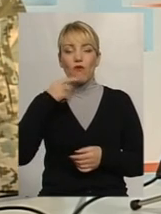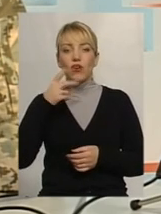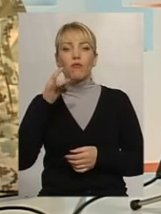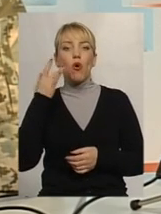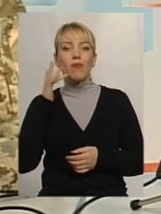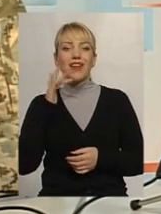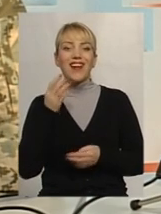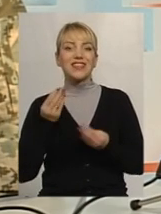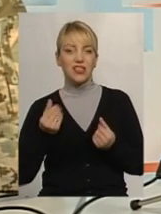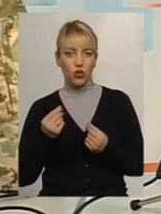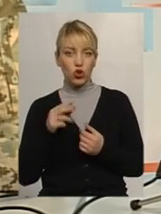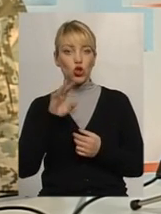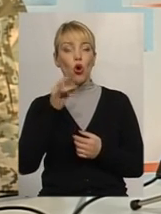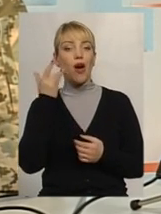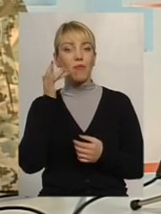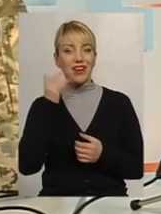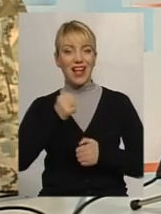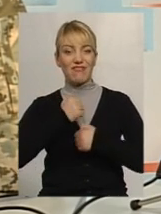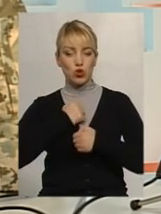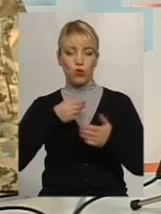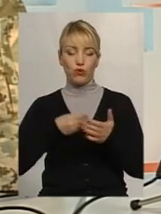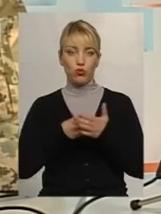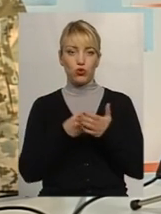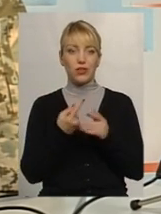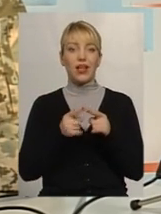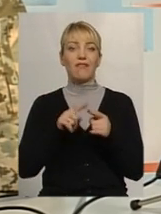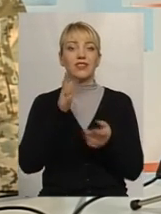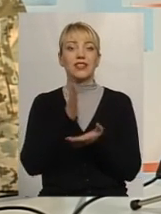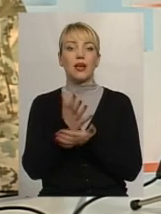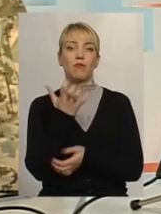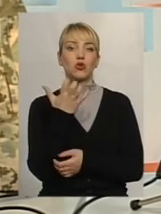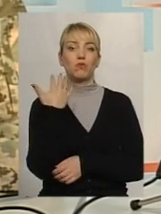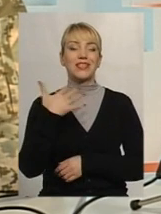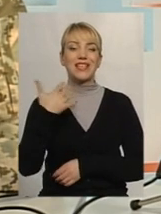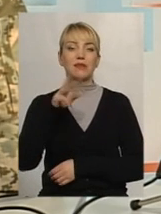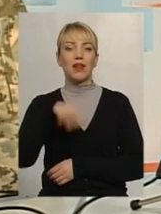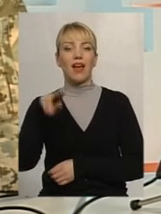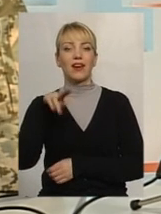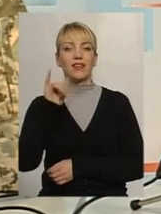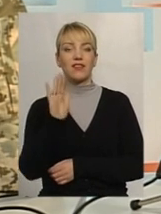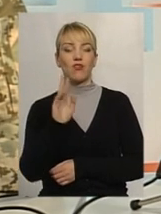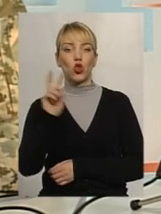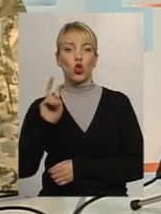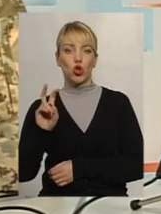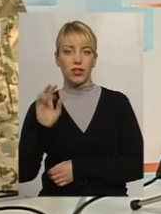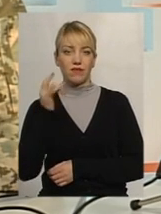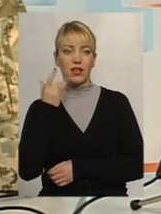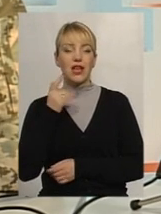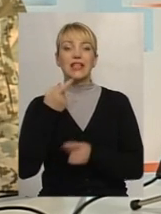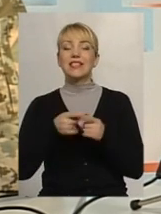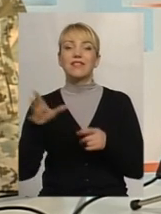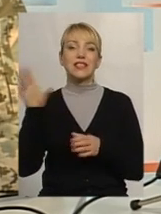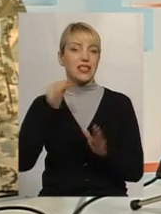військовий бюджет, а він складає 500-550 мільярдів доларів на рік, він йде на Сполучені Штати.